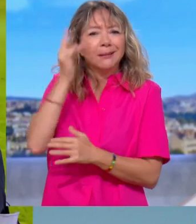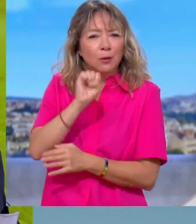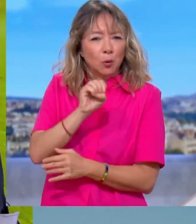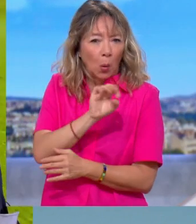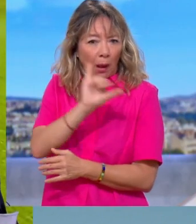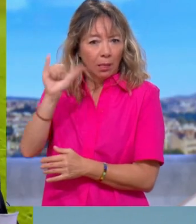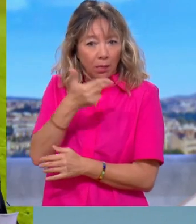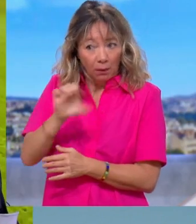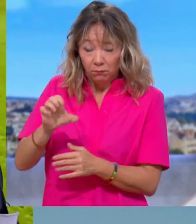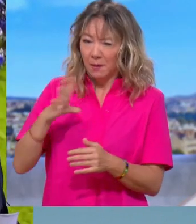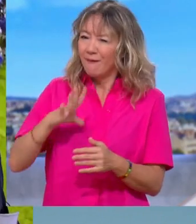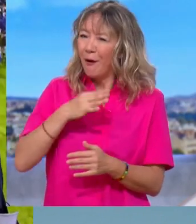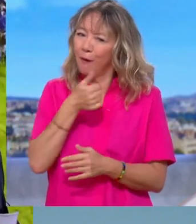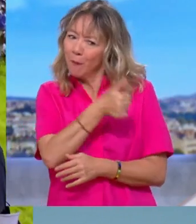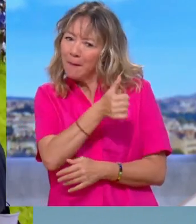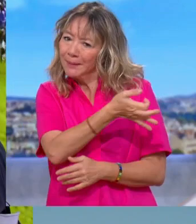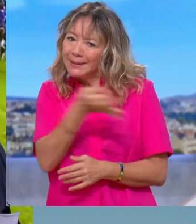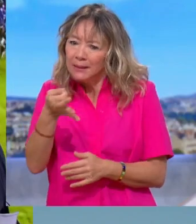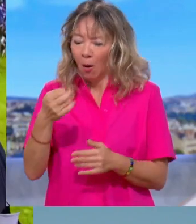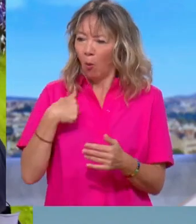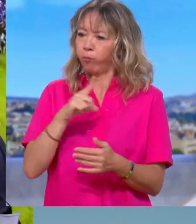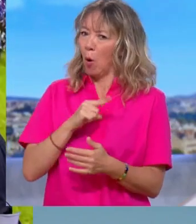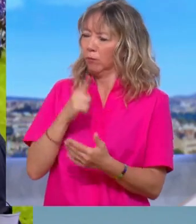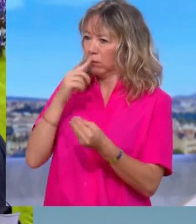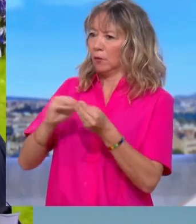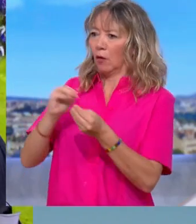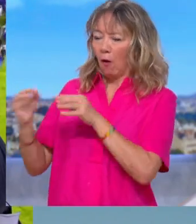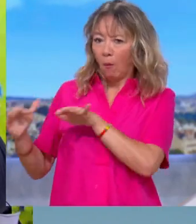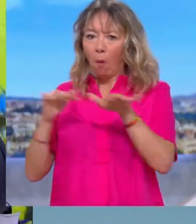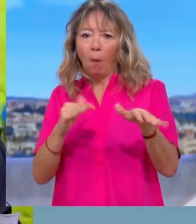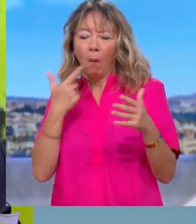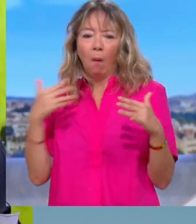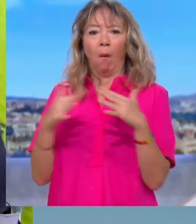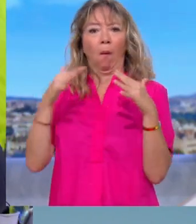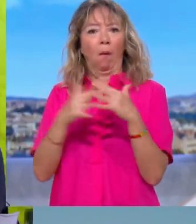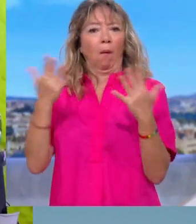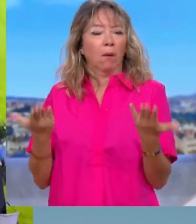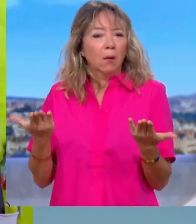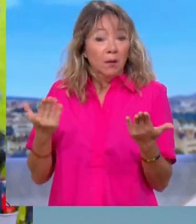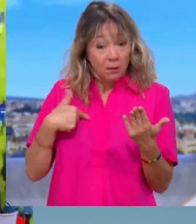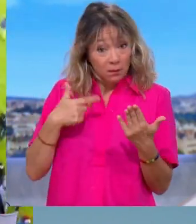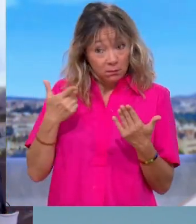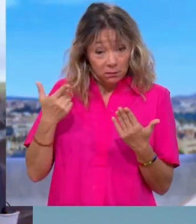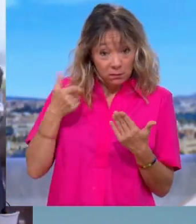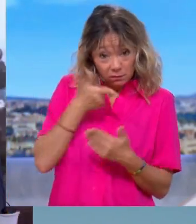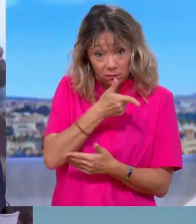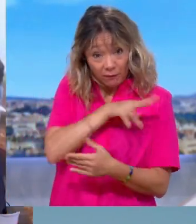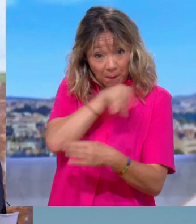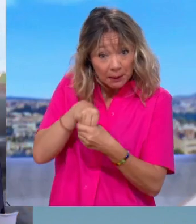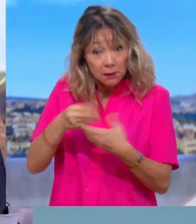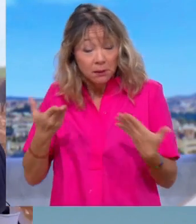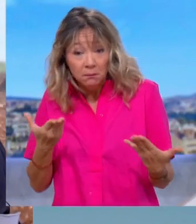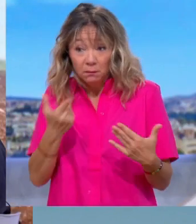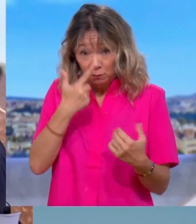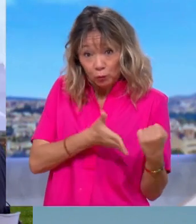police était disproportionné. Il y aura un comité de soutien aujourd'hui pour ces personnes qui sont jugées. Vous en faites partie ou en tout cas, est-ce que vous